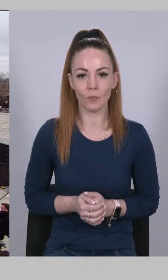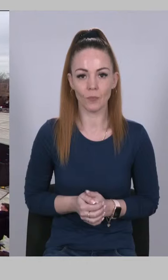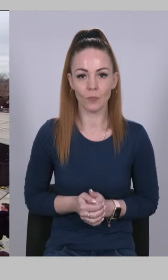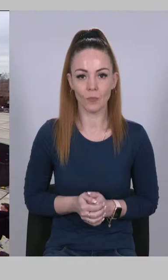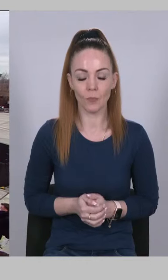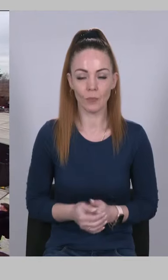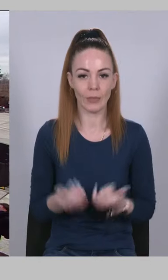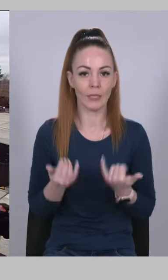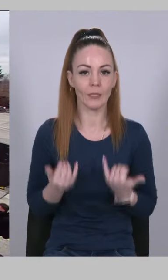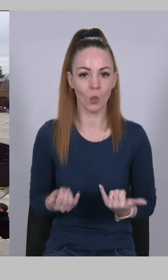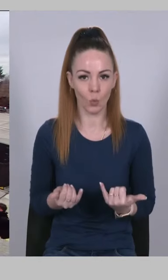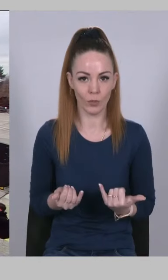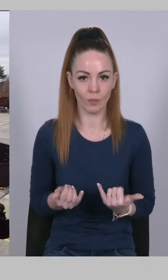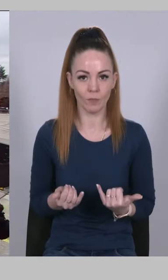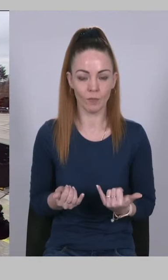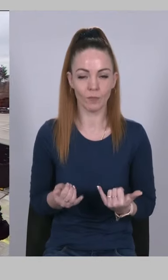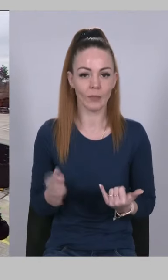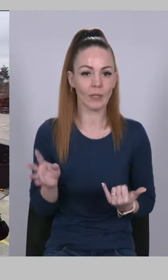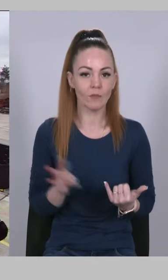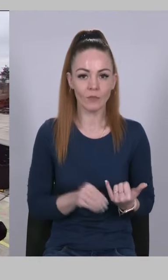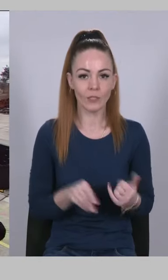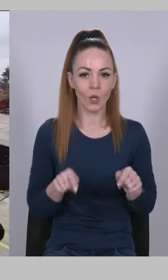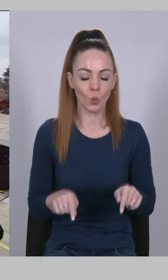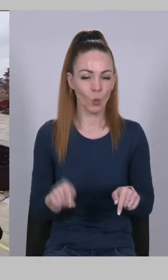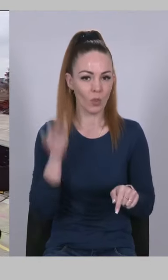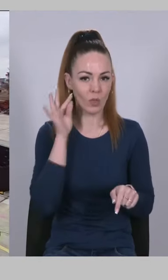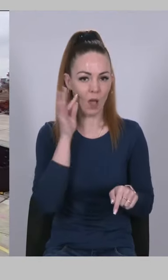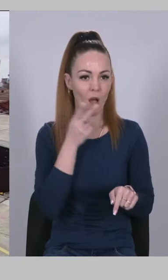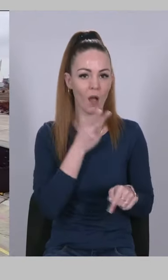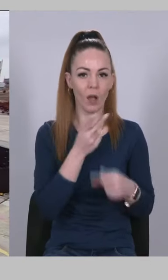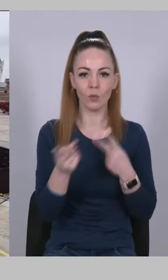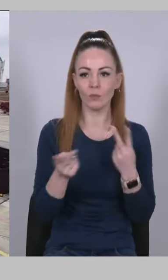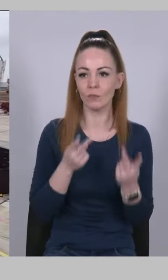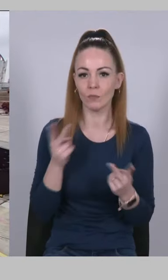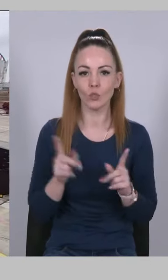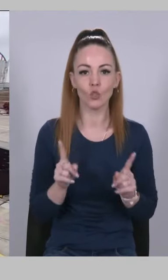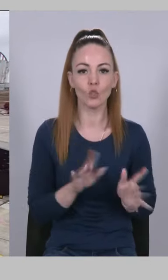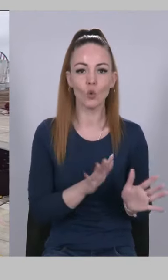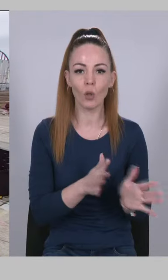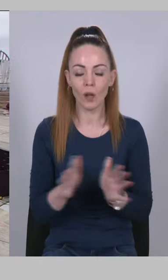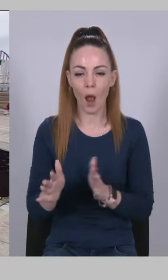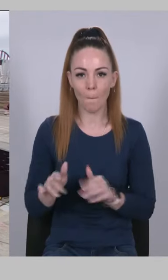І сьогодні все тут нагадує те, що трапилось тут.